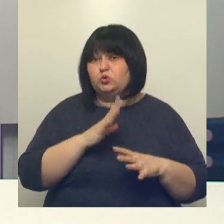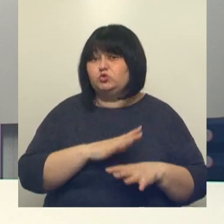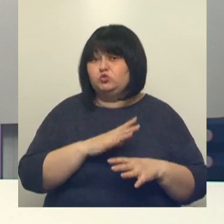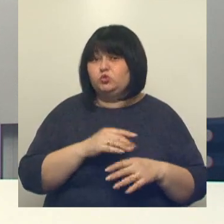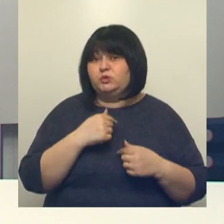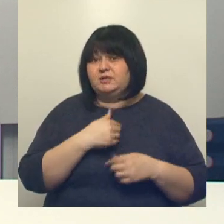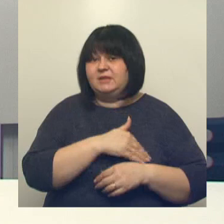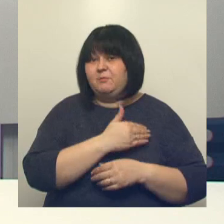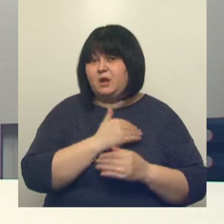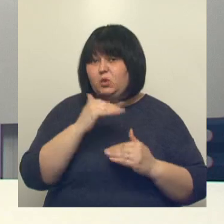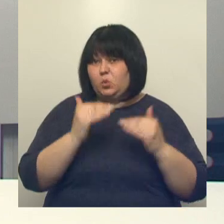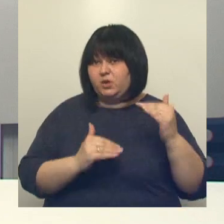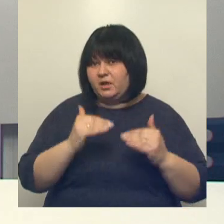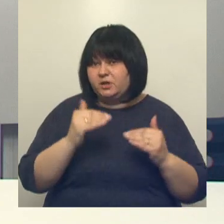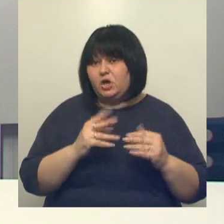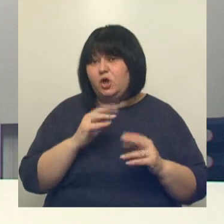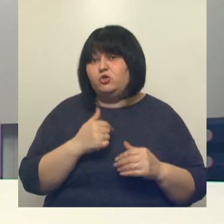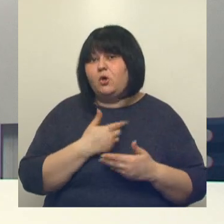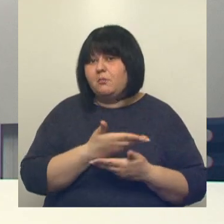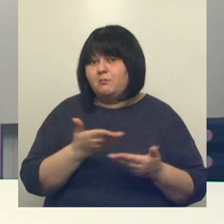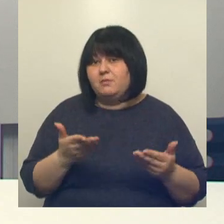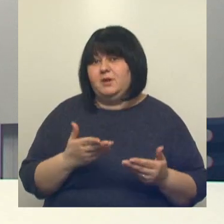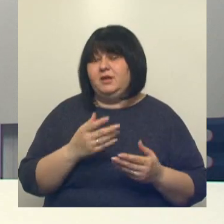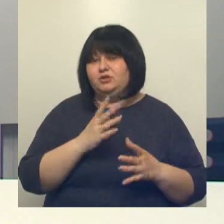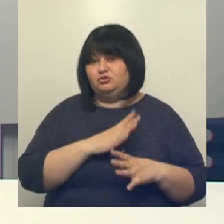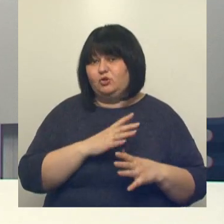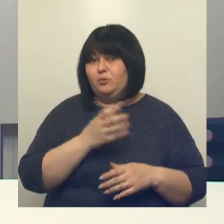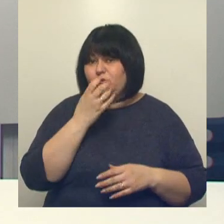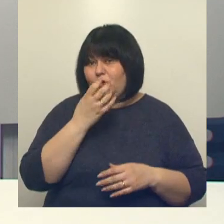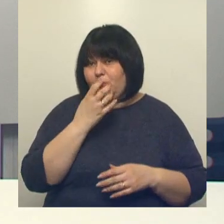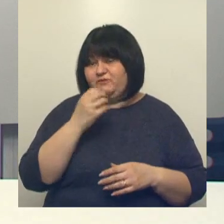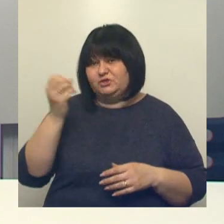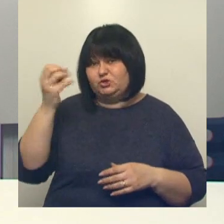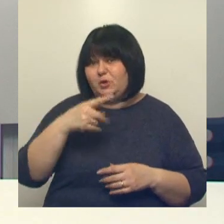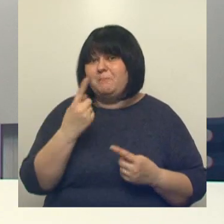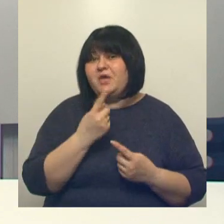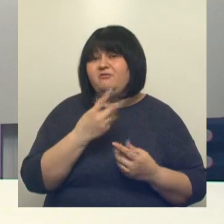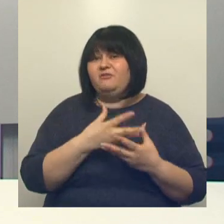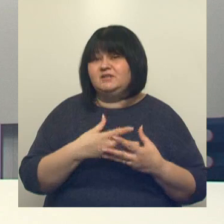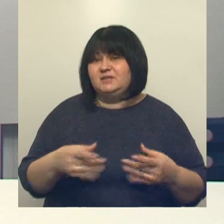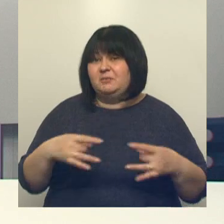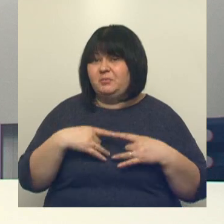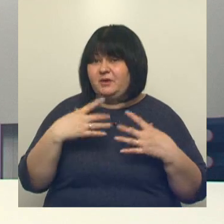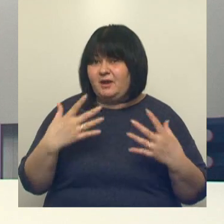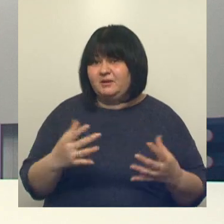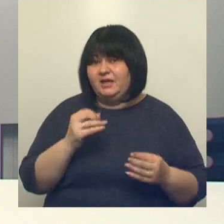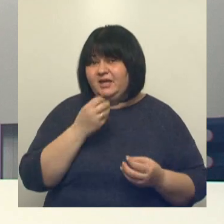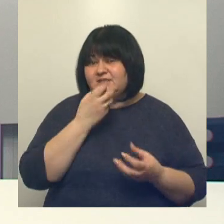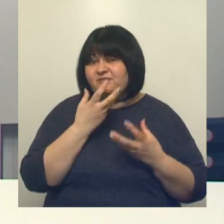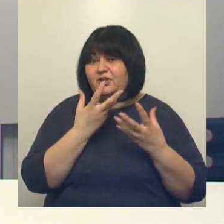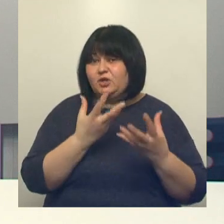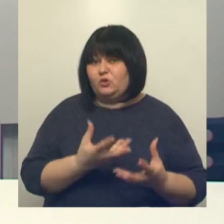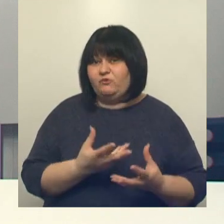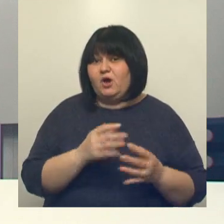семноптиков температурные качели, но мы в предвкушении теплого солнца. Первого весеннего праздника и, конечно, цветов.